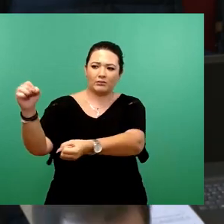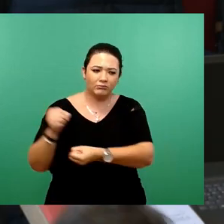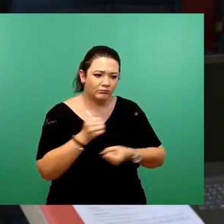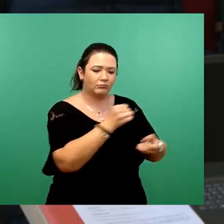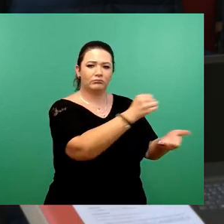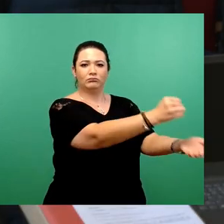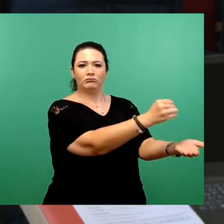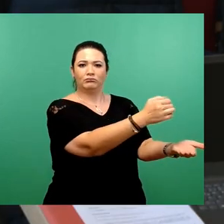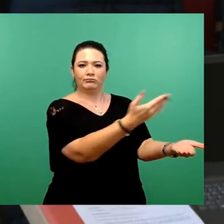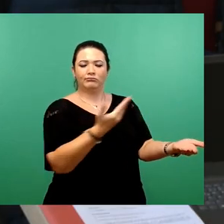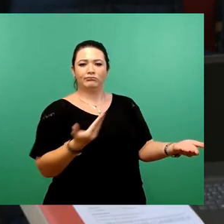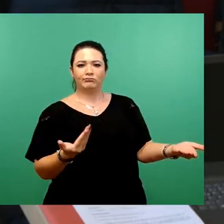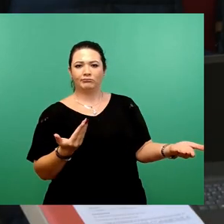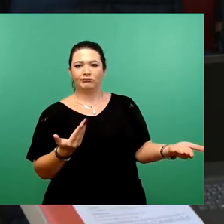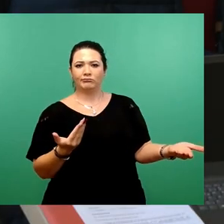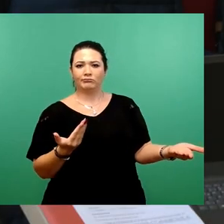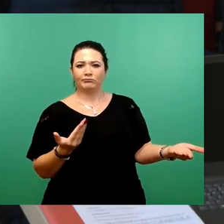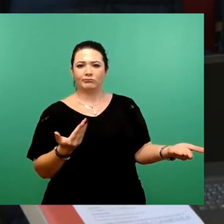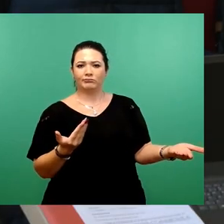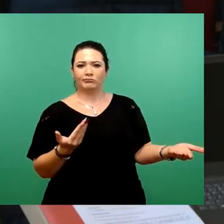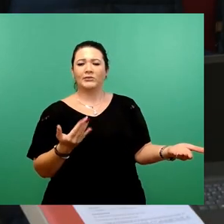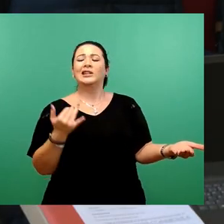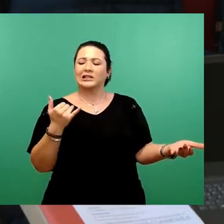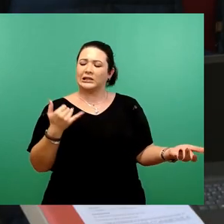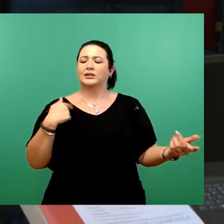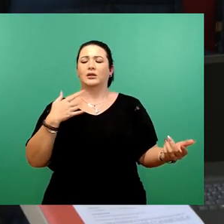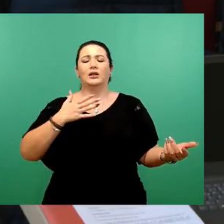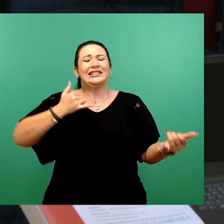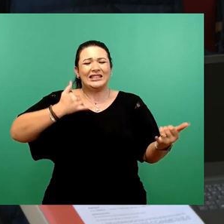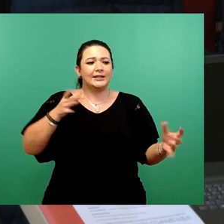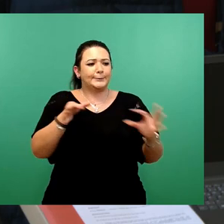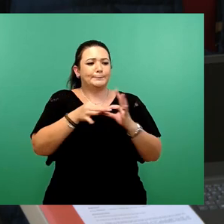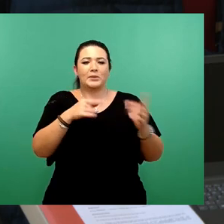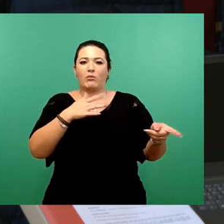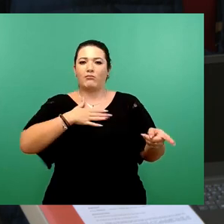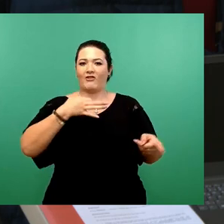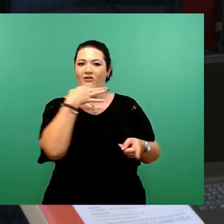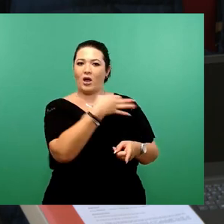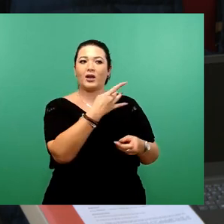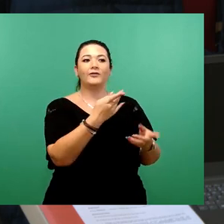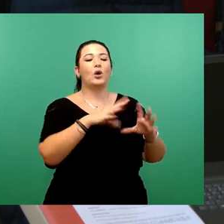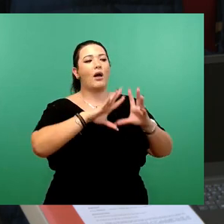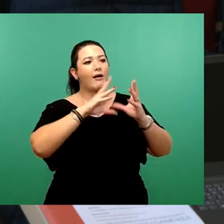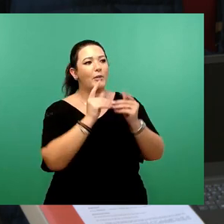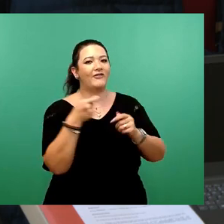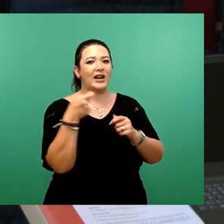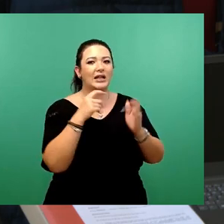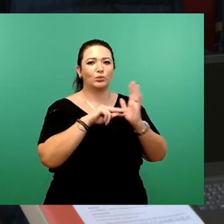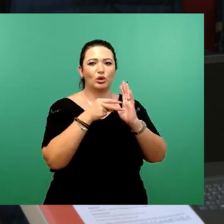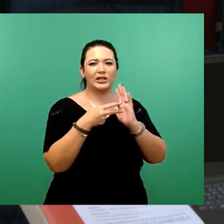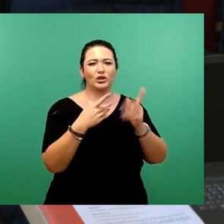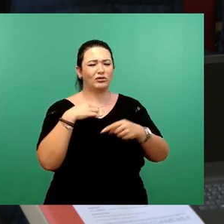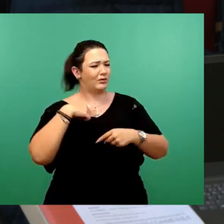meiner Frage und dann noch eine Nachfrage. Zum allgemeinen finanzpolitischen Verständnis bitte ich Sie darum, das